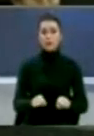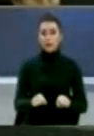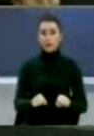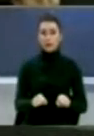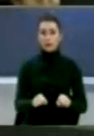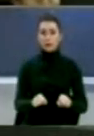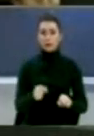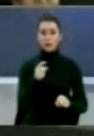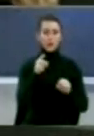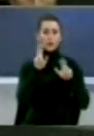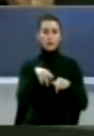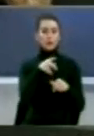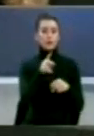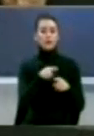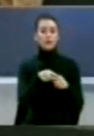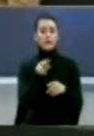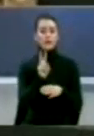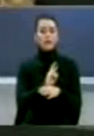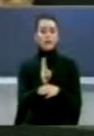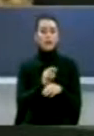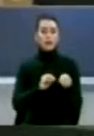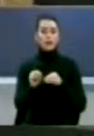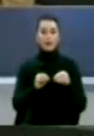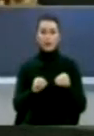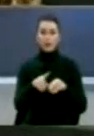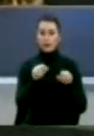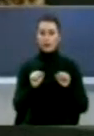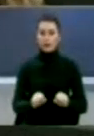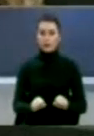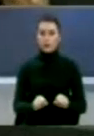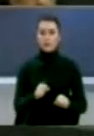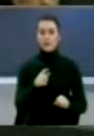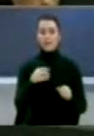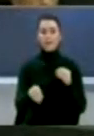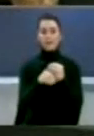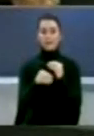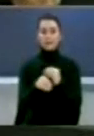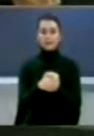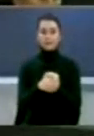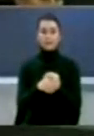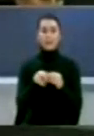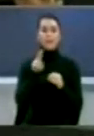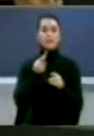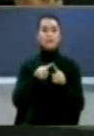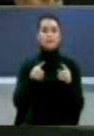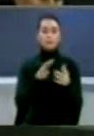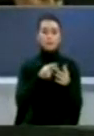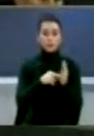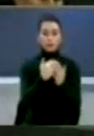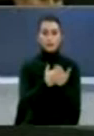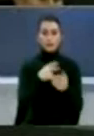tjetër sa për të kamufluar këtë nështim të kuvendit dhe i qeveris Jam futur programet e aktiviteteve dhe planet e komisioneve parlamentare